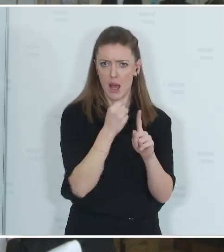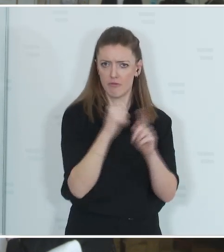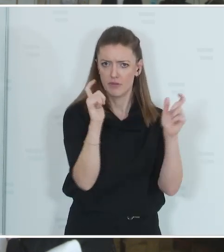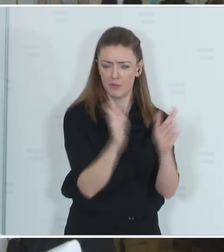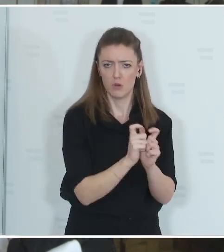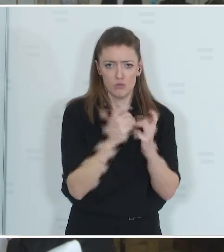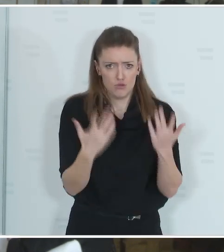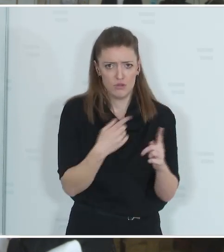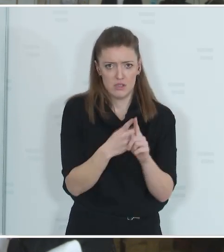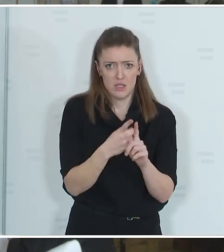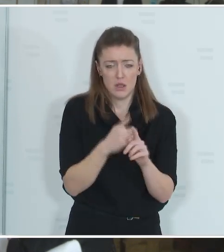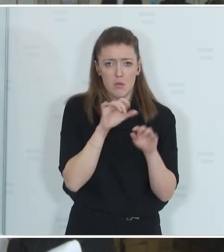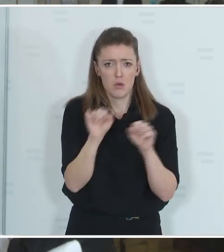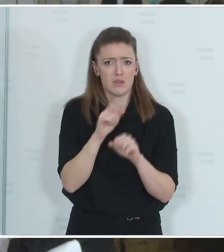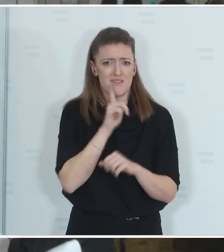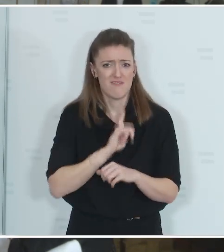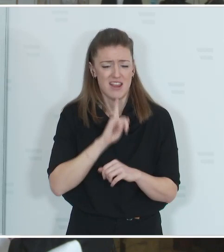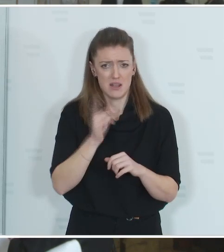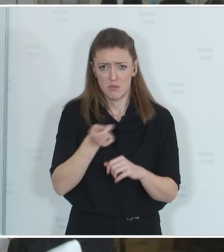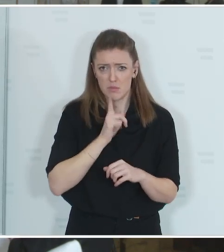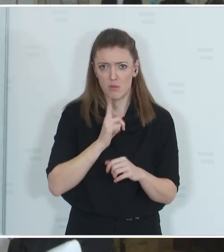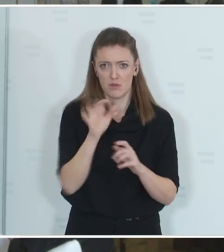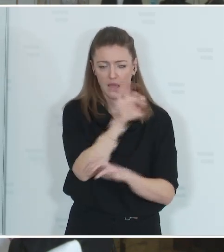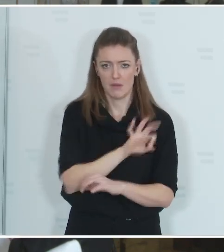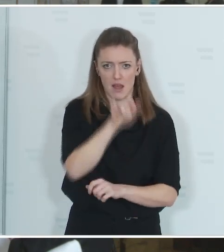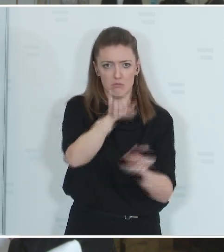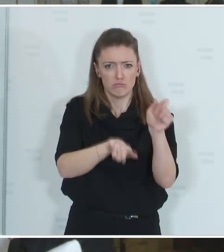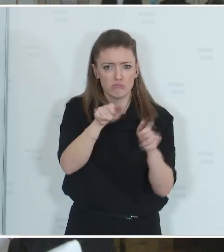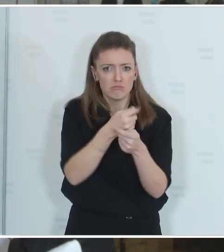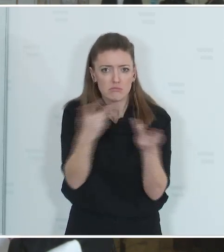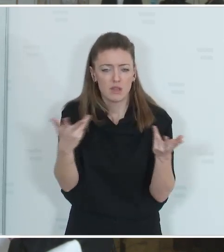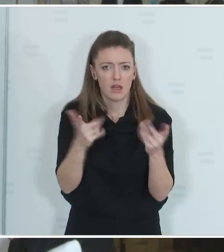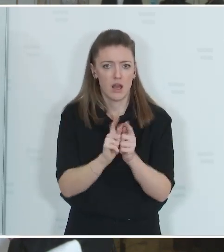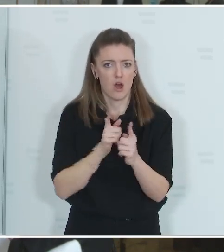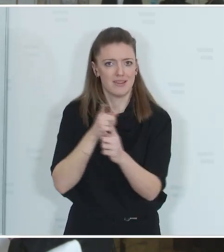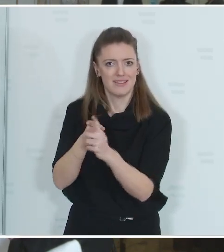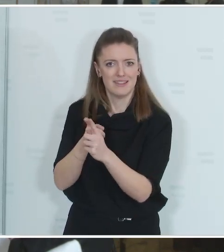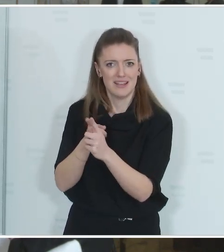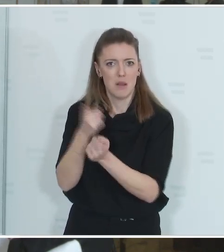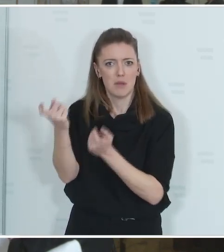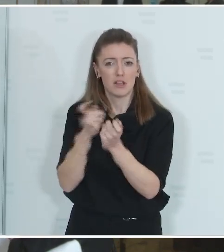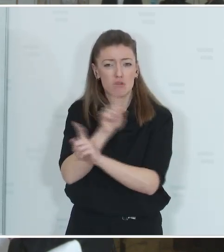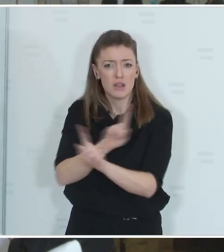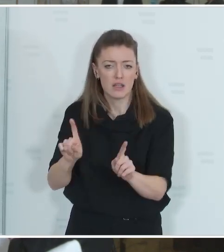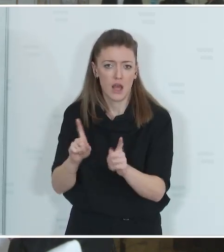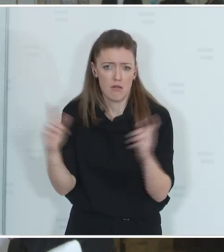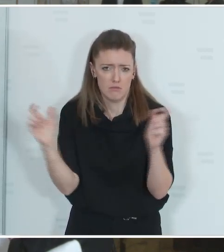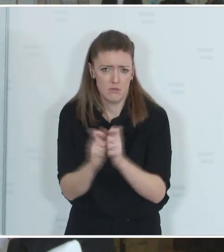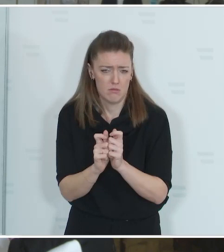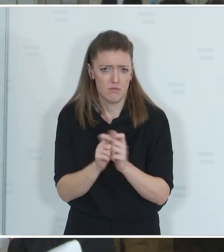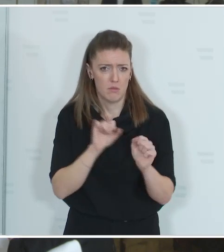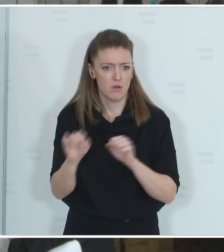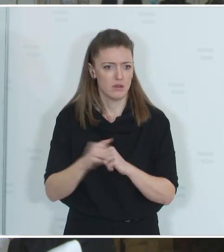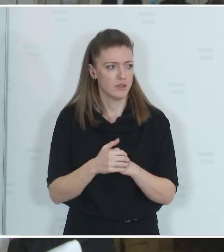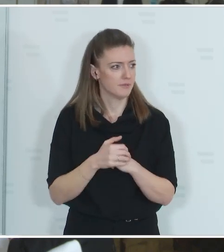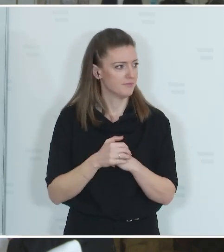sein, möglichst wenig Kriminalität zu haben. So kann nur das Ziel sein, möglichst wenig illegale Migration zu haben. Danke. Weitere